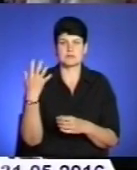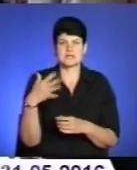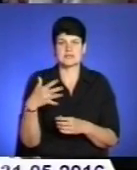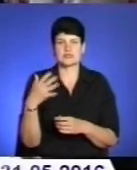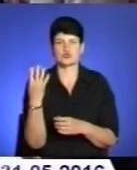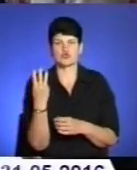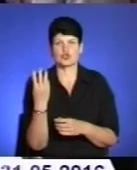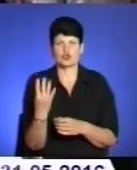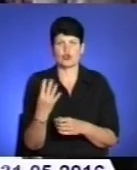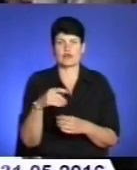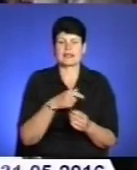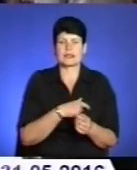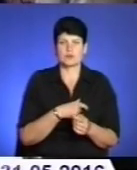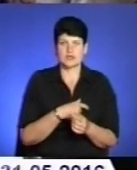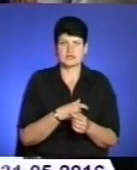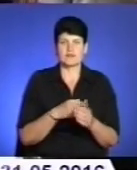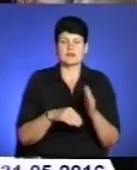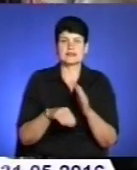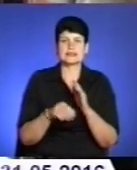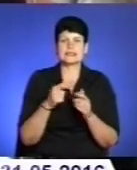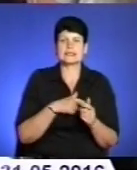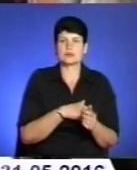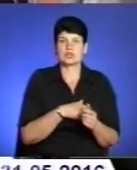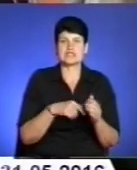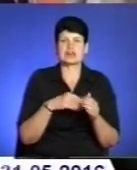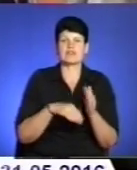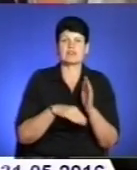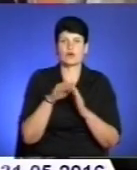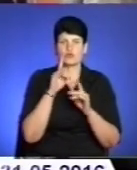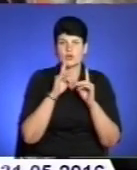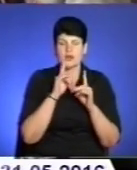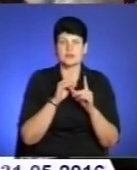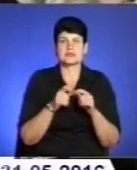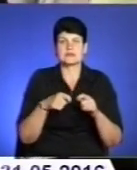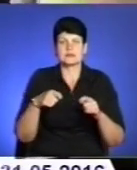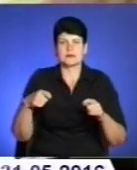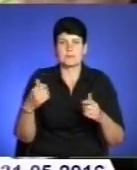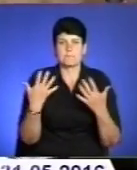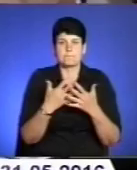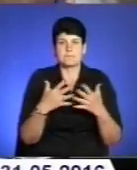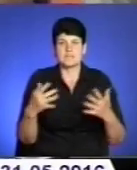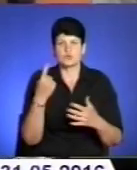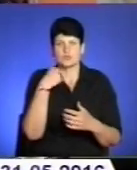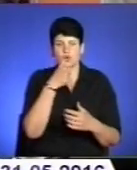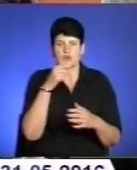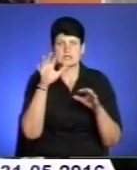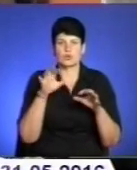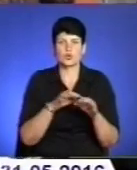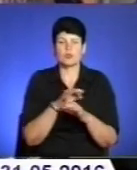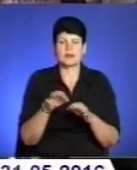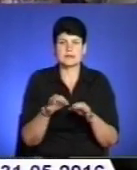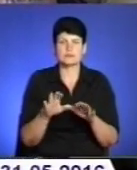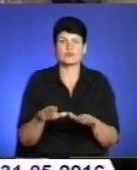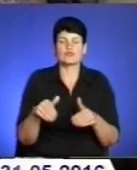виникла в'язку з тим, що депутати Верховної Ради практично вже ігнорують більше року, напевно, оцей законопроект, який був висунений